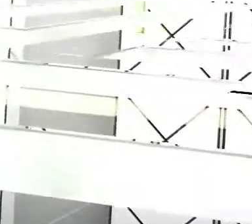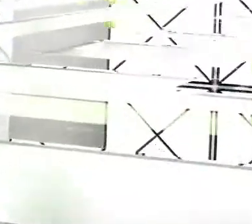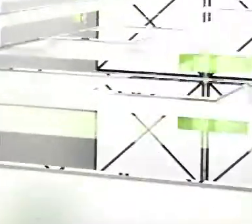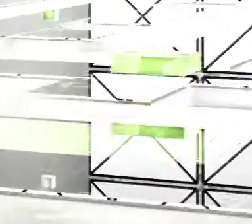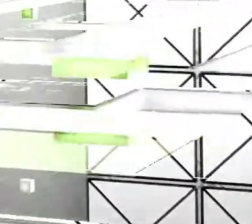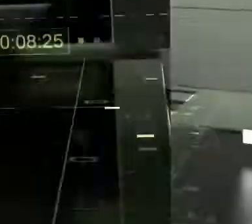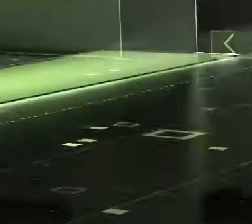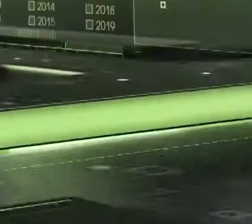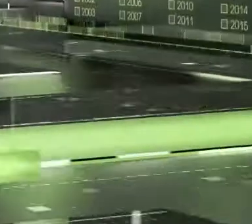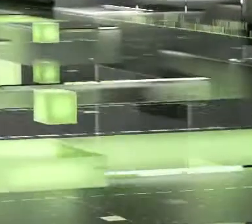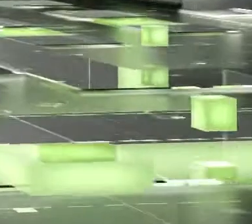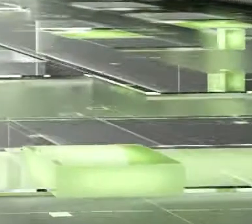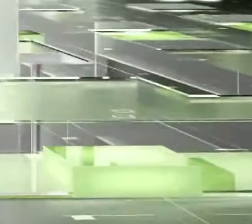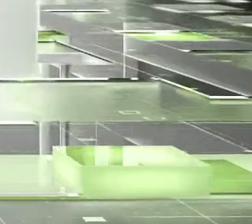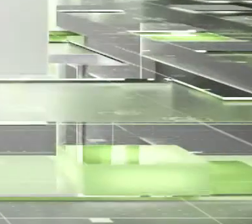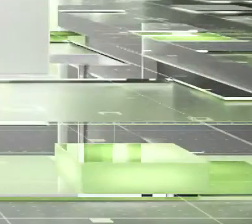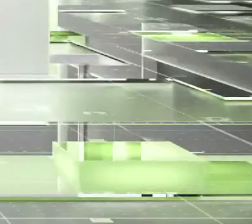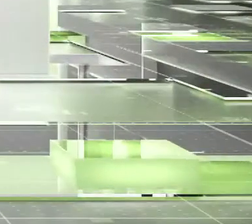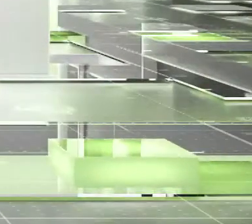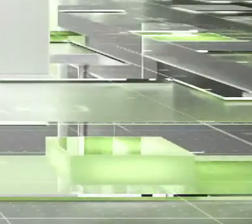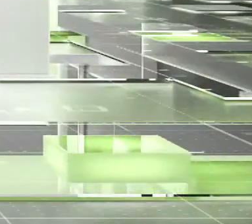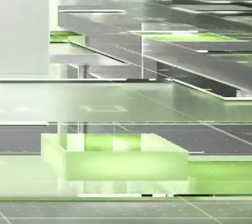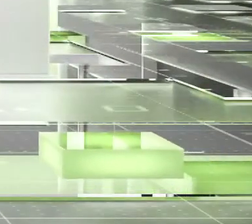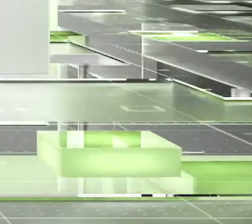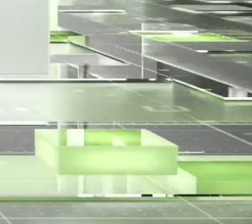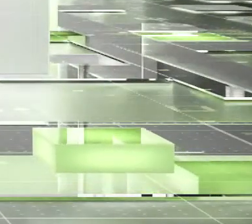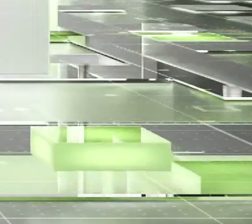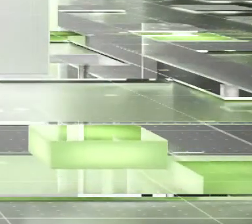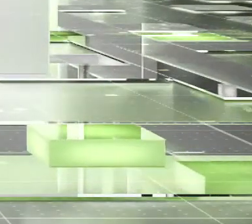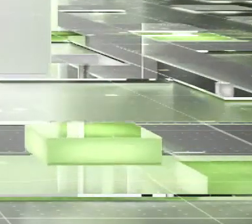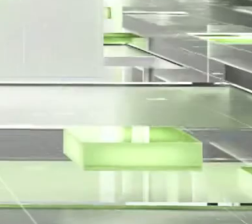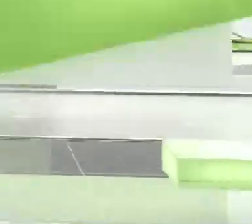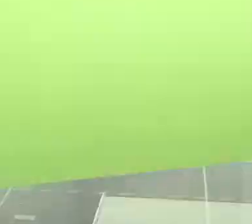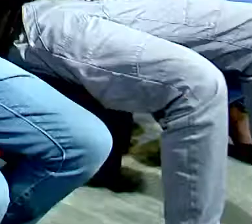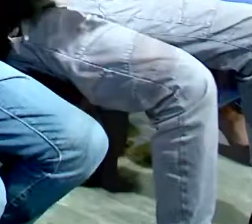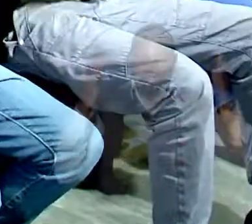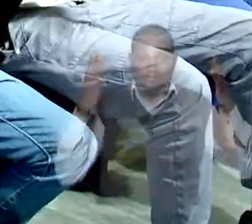moja Nasura ni moja Tujienikishi uote